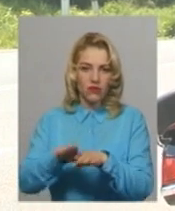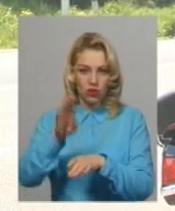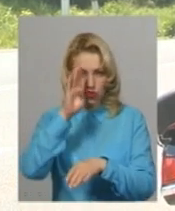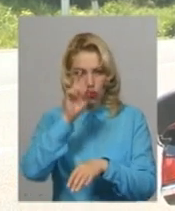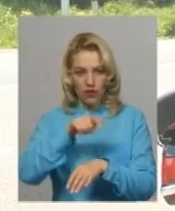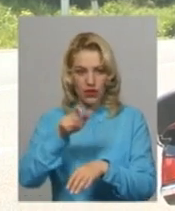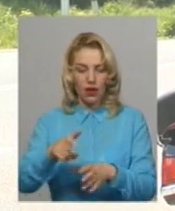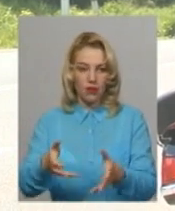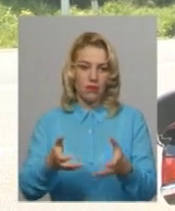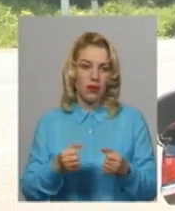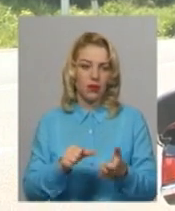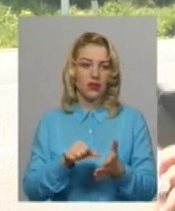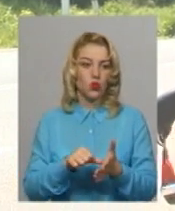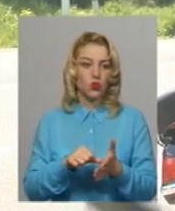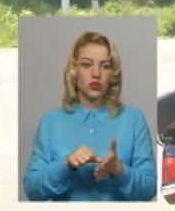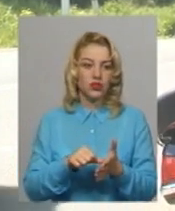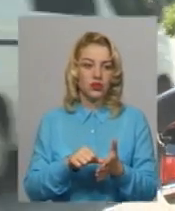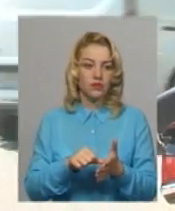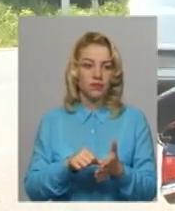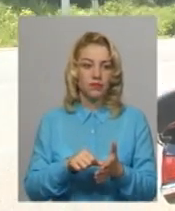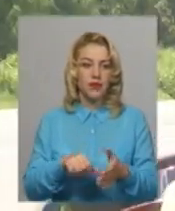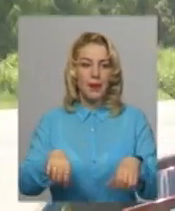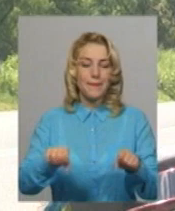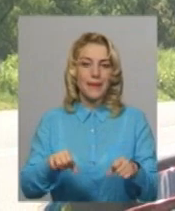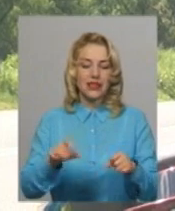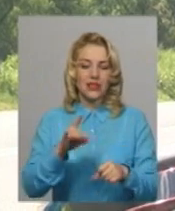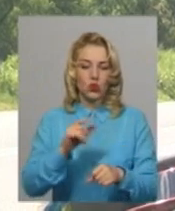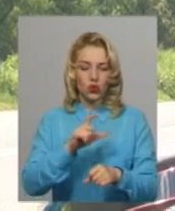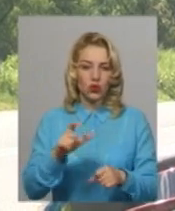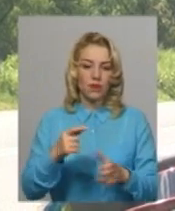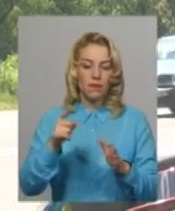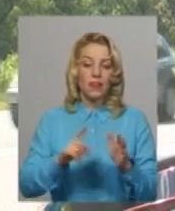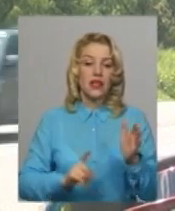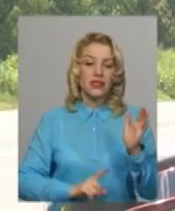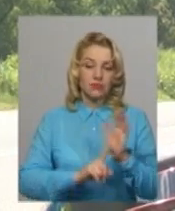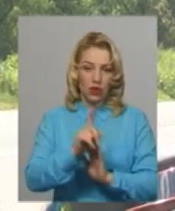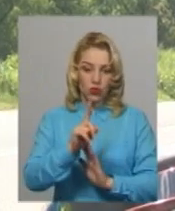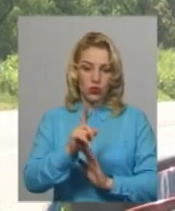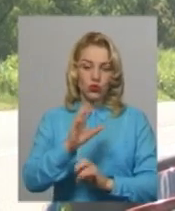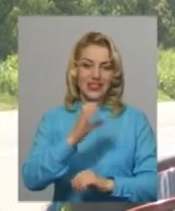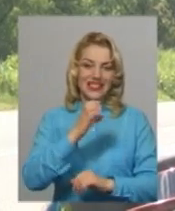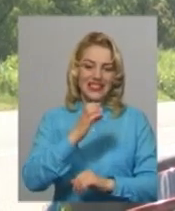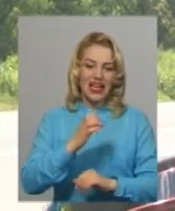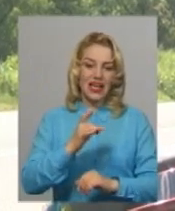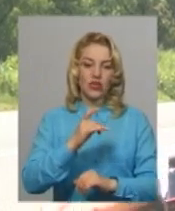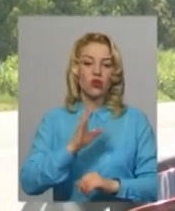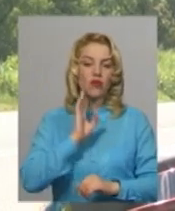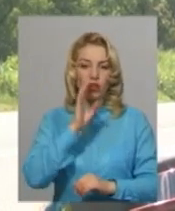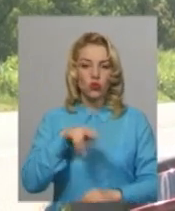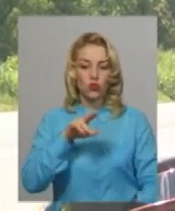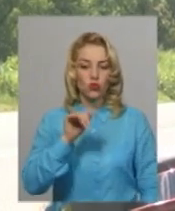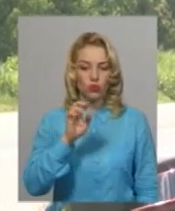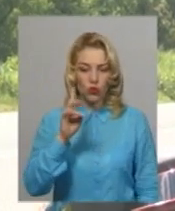приймати участь в байкерському русі. Стартують, значить, вони всереду зранку здобно, через ровно